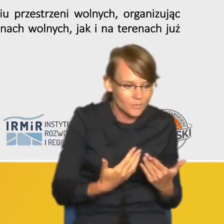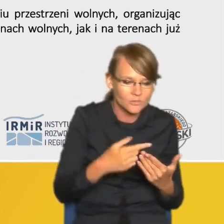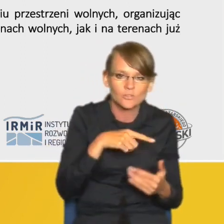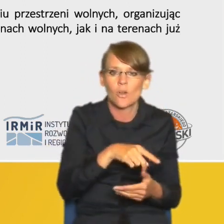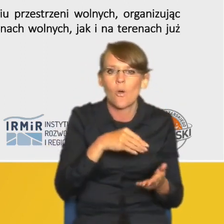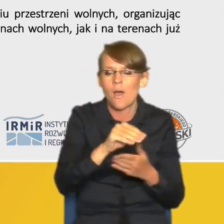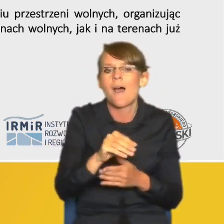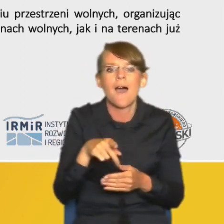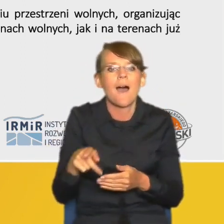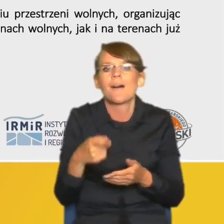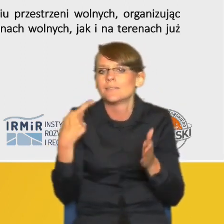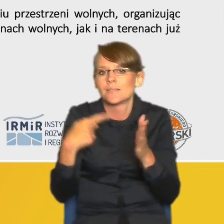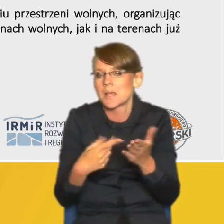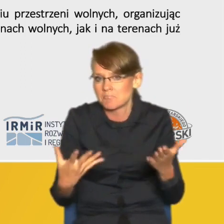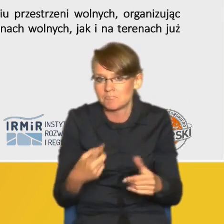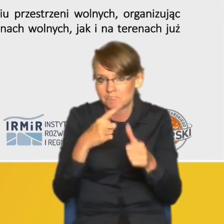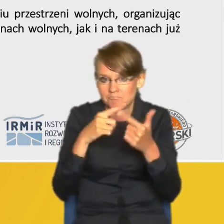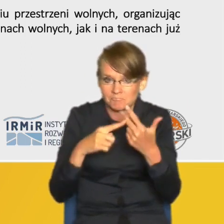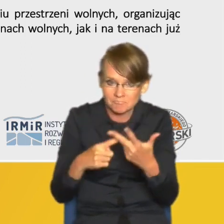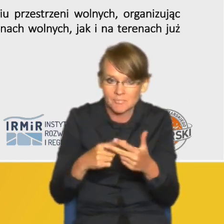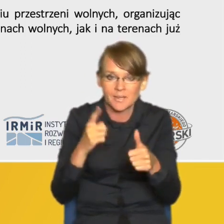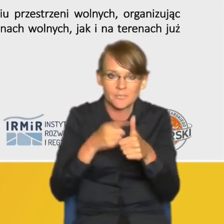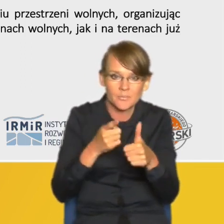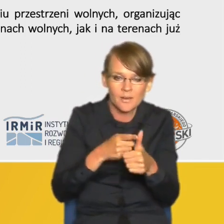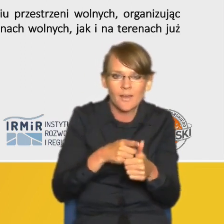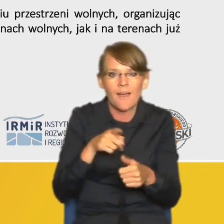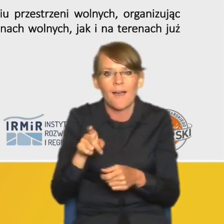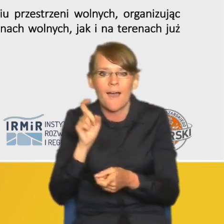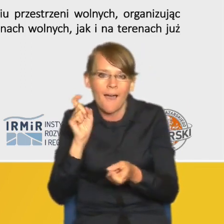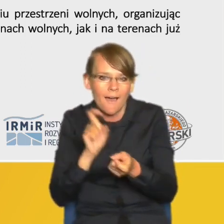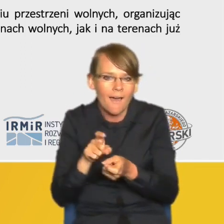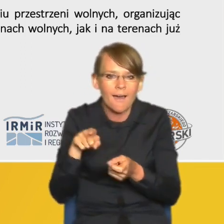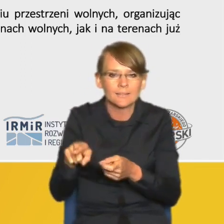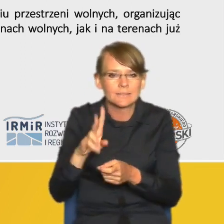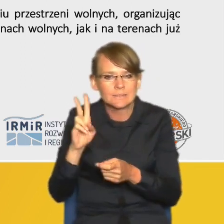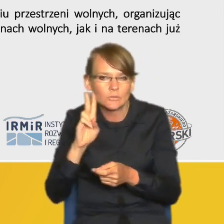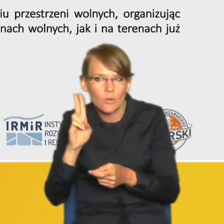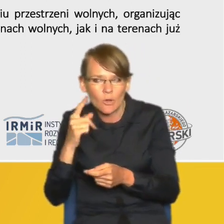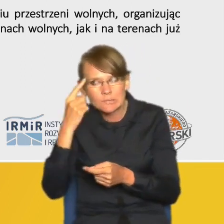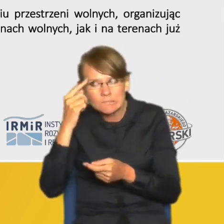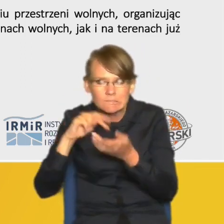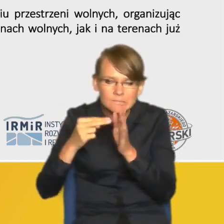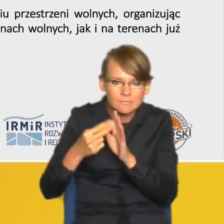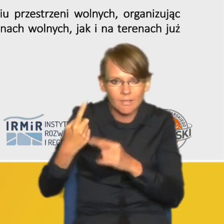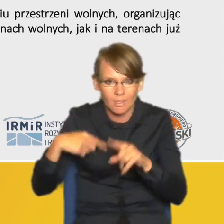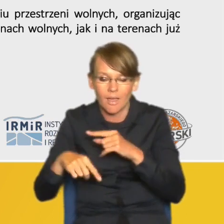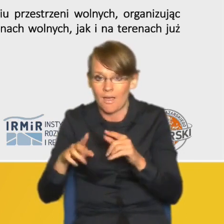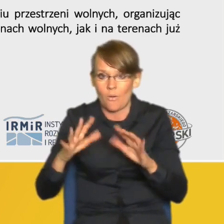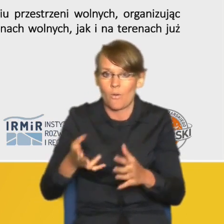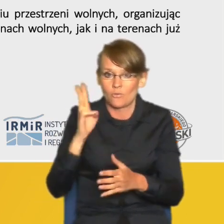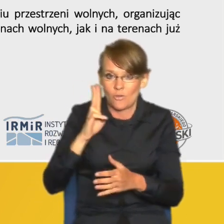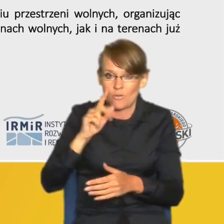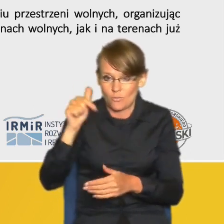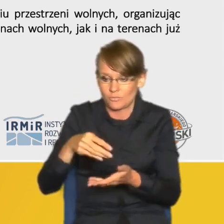pierwsza to jest ma ona funkcję antyspekulacyjną z chwilą kiedy osoby mają dokonać zapłaty